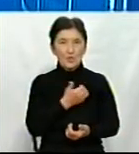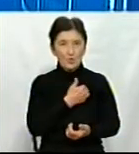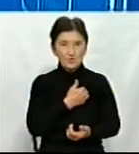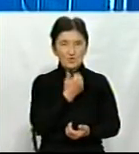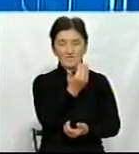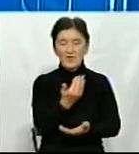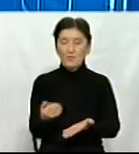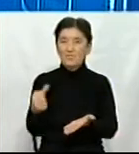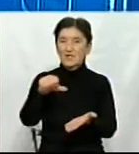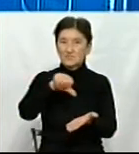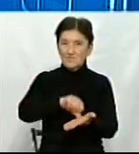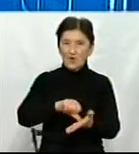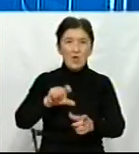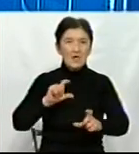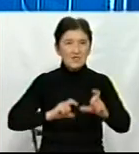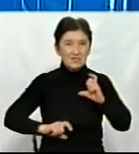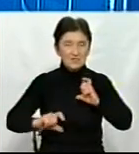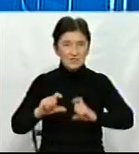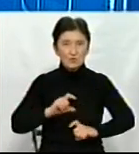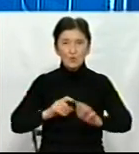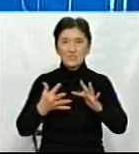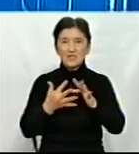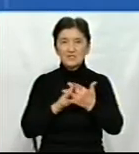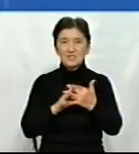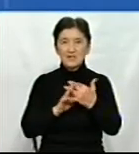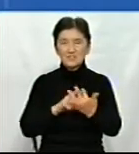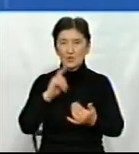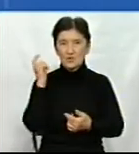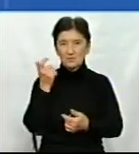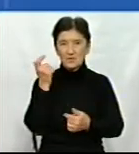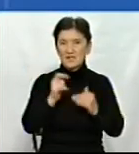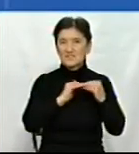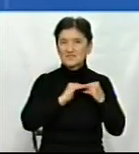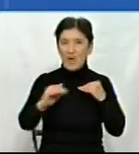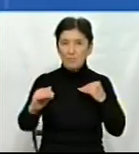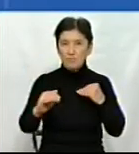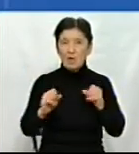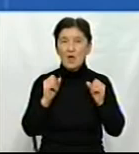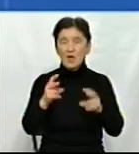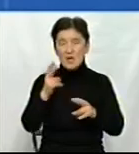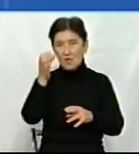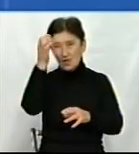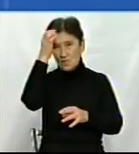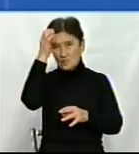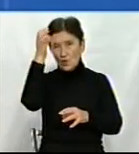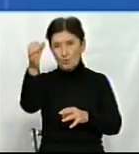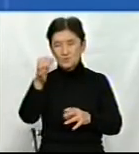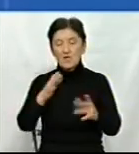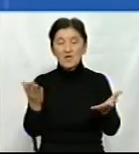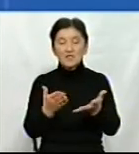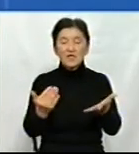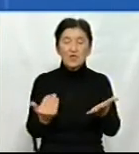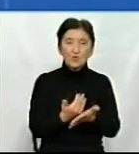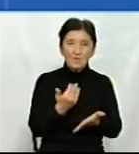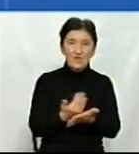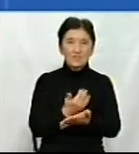представляєте сьогодні Інститут сільського господарства Степу, Національна академія аграрних наук. Як науковці? Які нові інновації? Можливо,